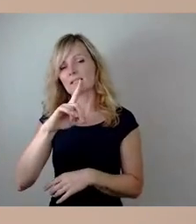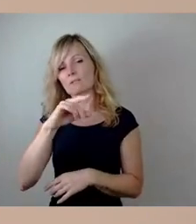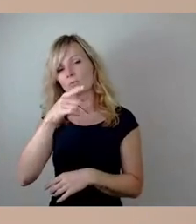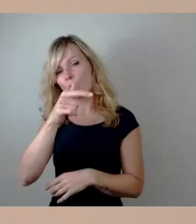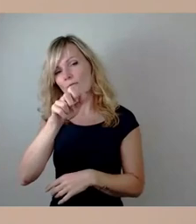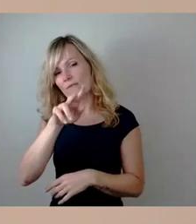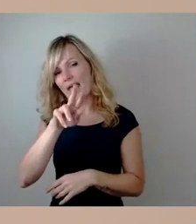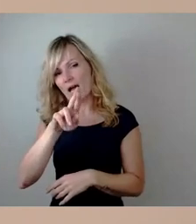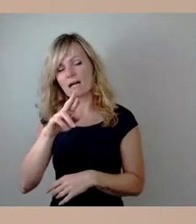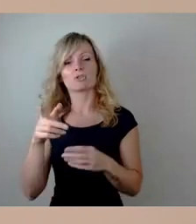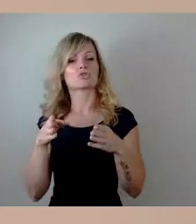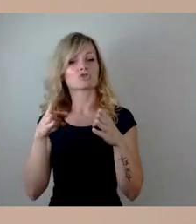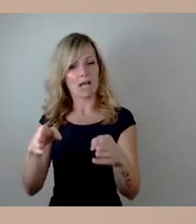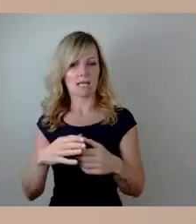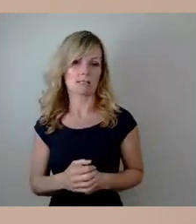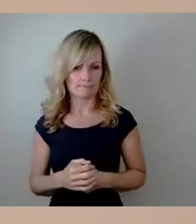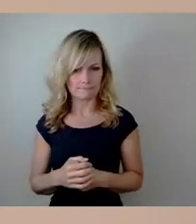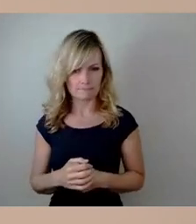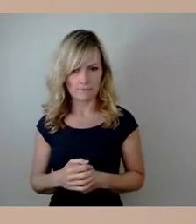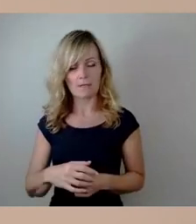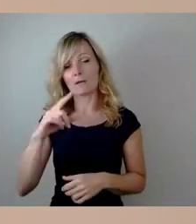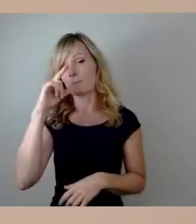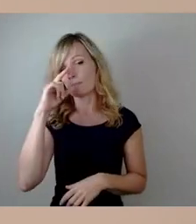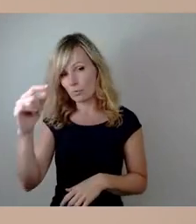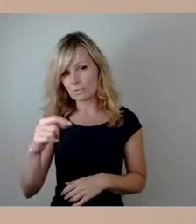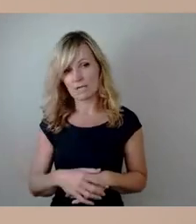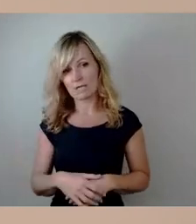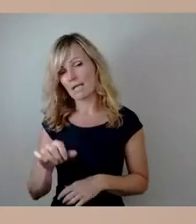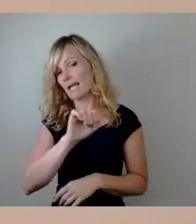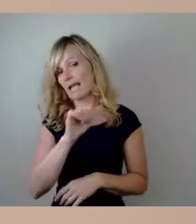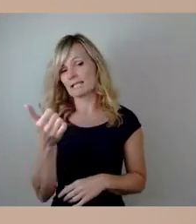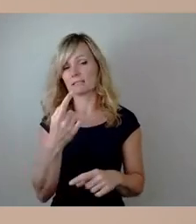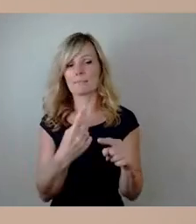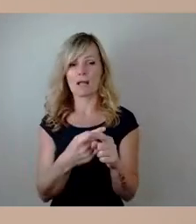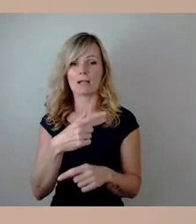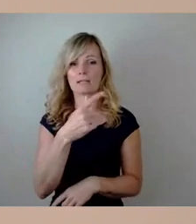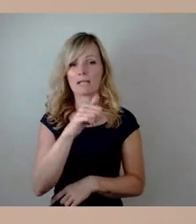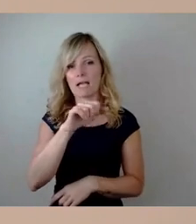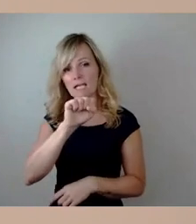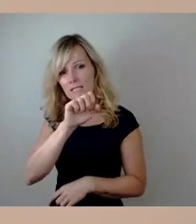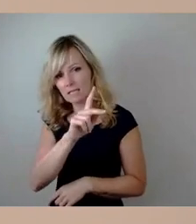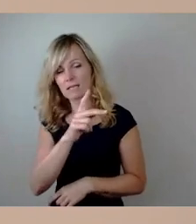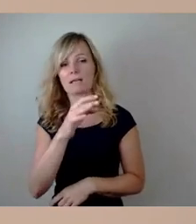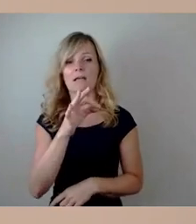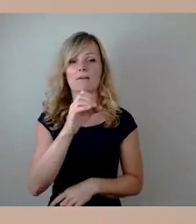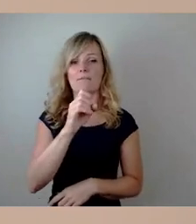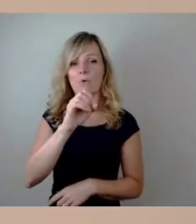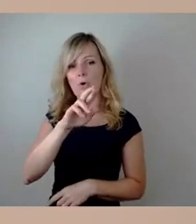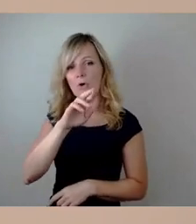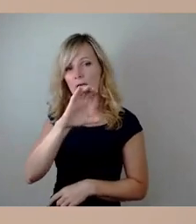das erste Mal eine Taskforce treffen, die sich mit der